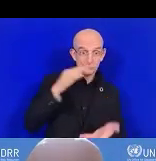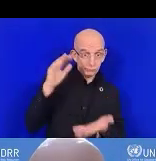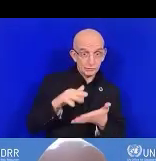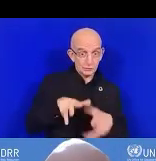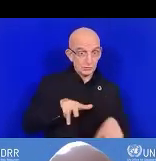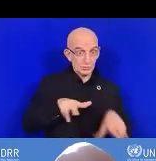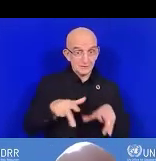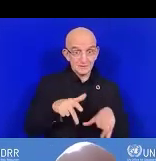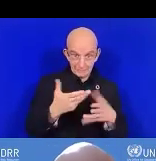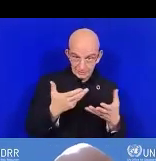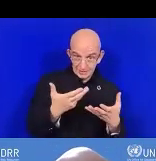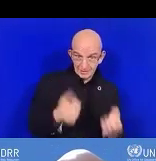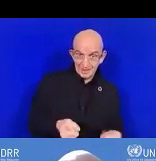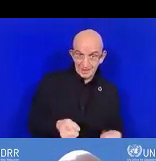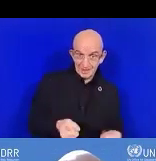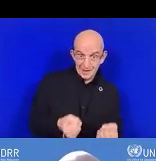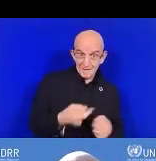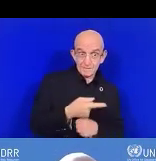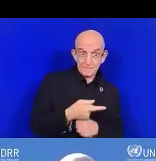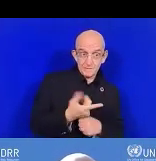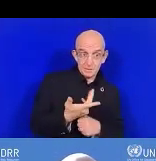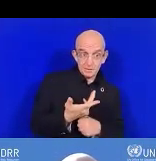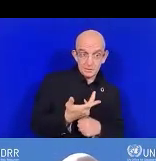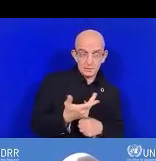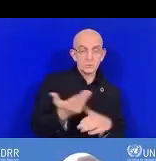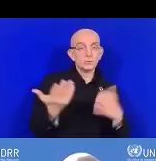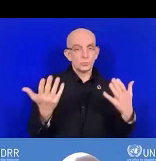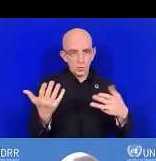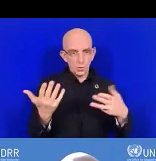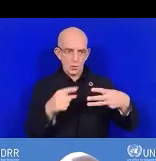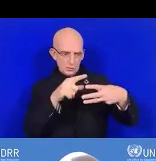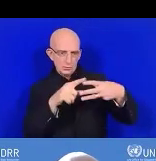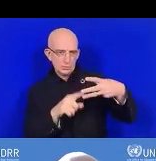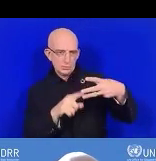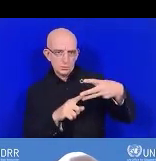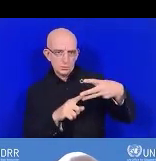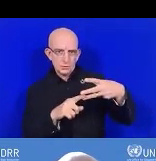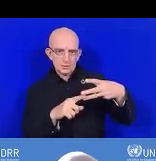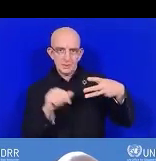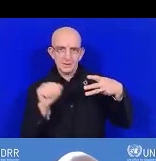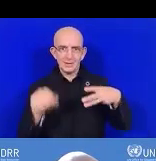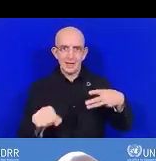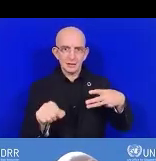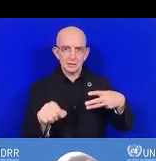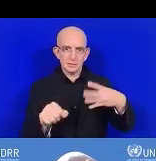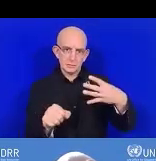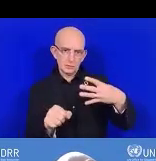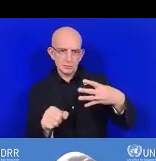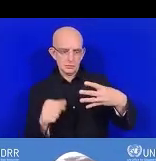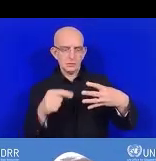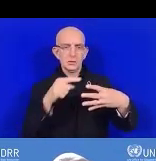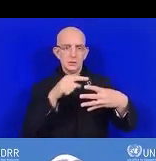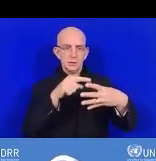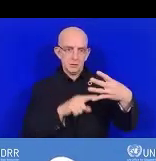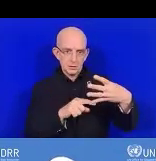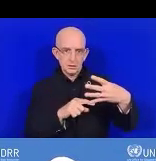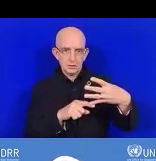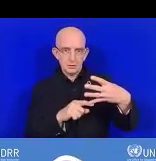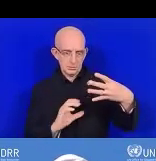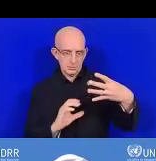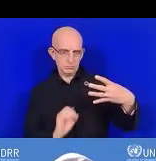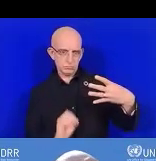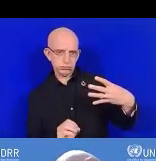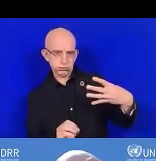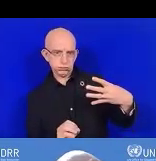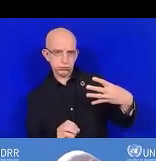Alors, il y a quatre scores possibles, 0, 1, 2